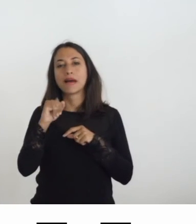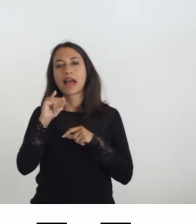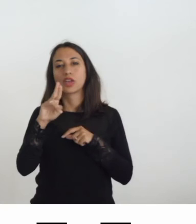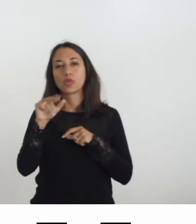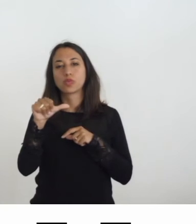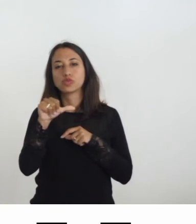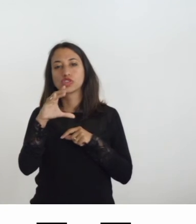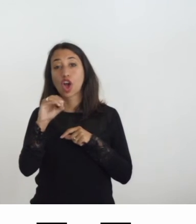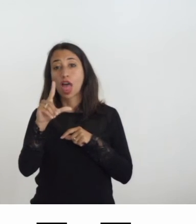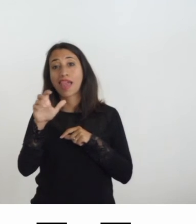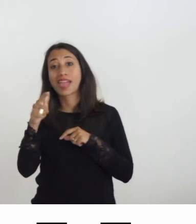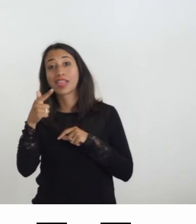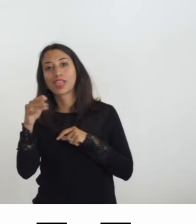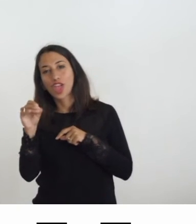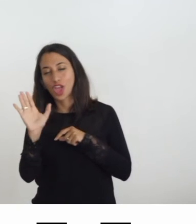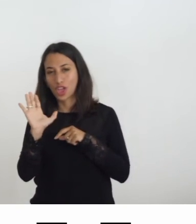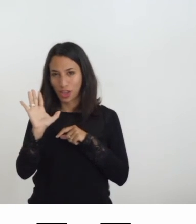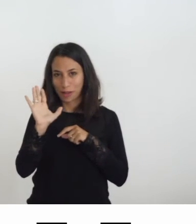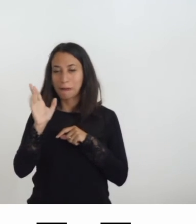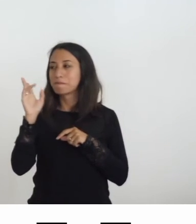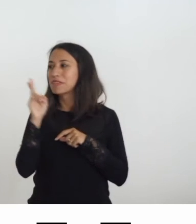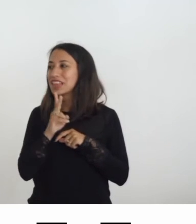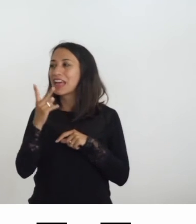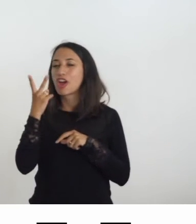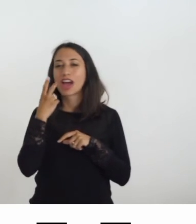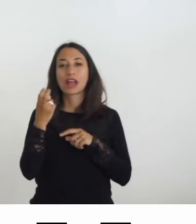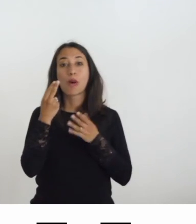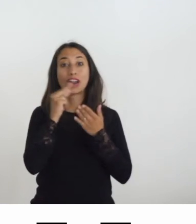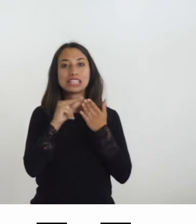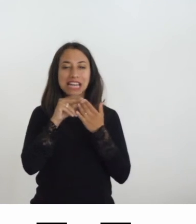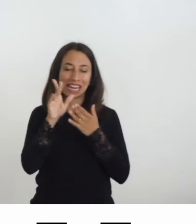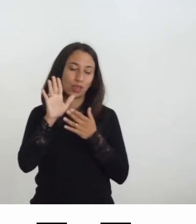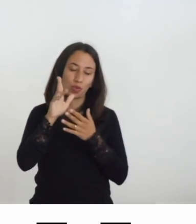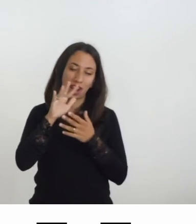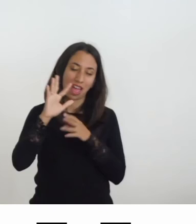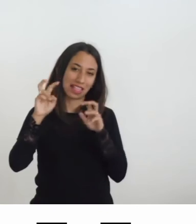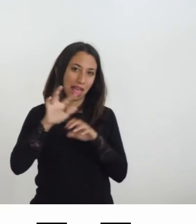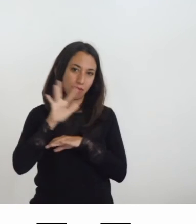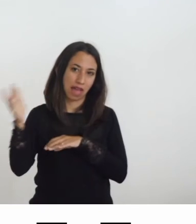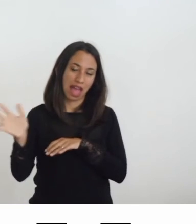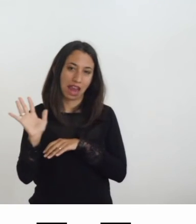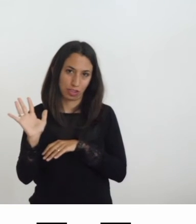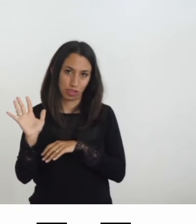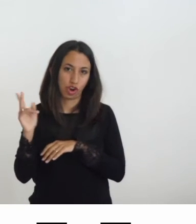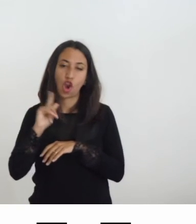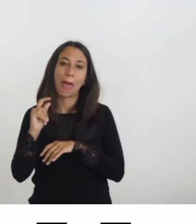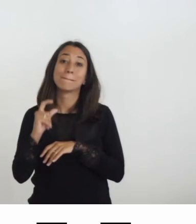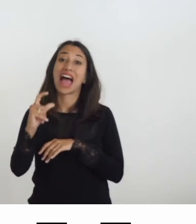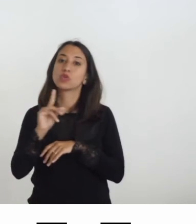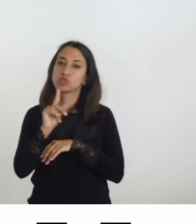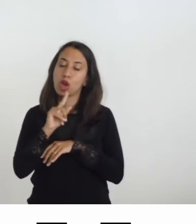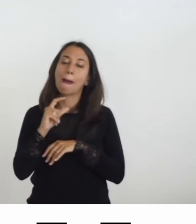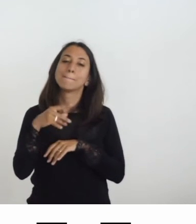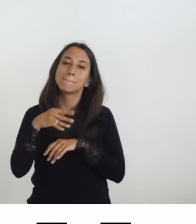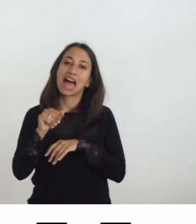tipografico apre un mondo ovviamente ero molto curiosa perché ho sempre ricevuto in quel caso era un maiuscoletto quindi non un maiuscolo